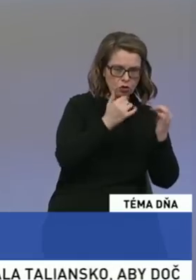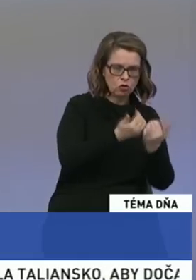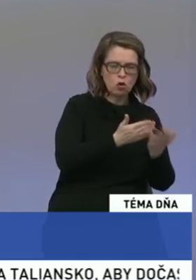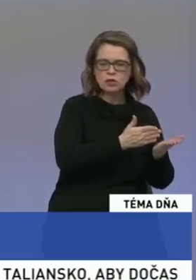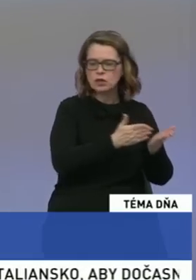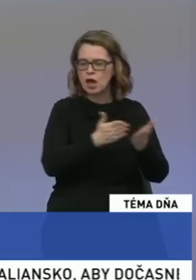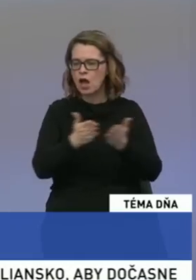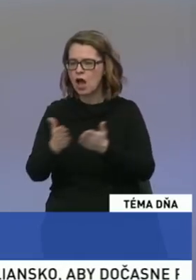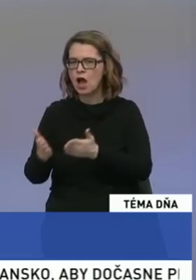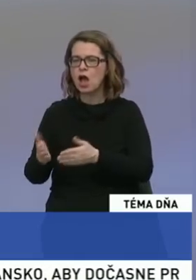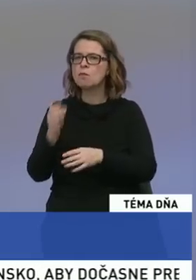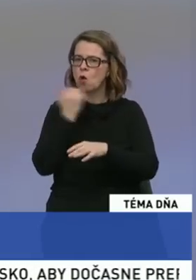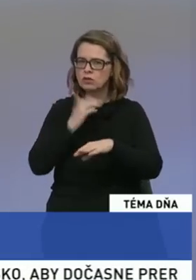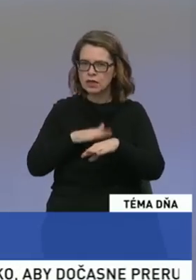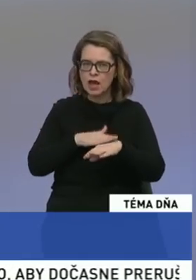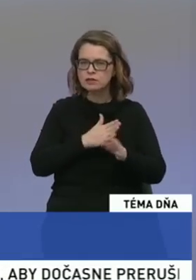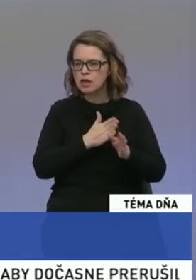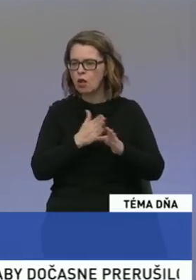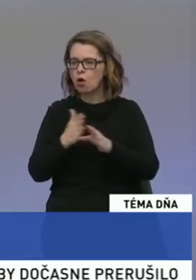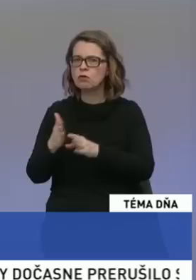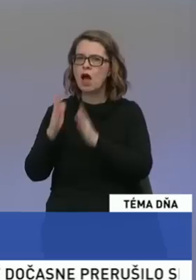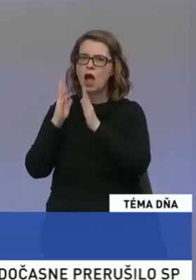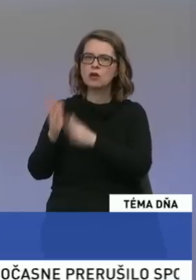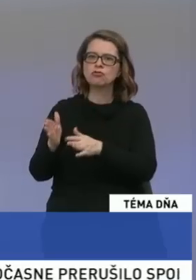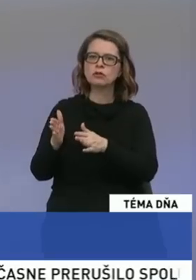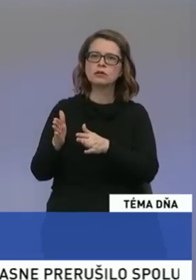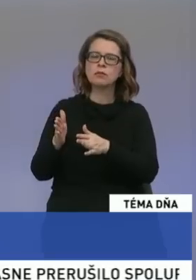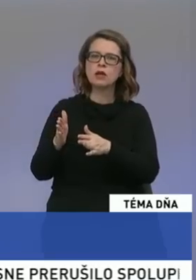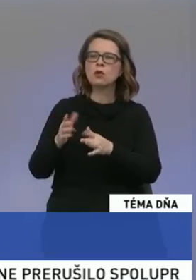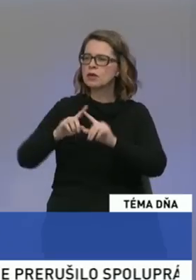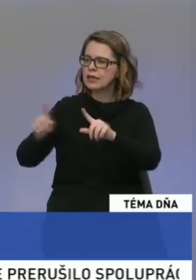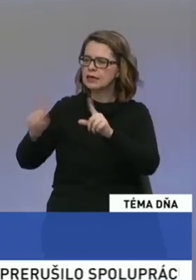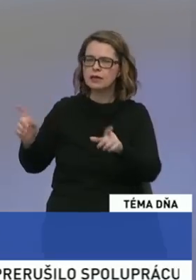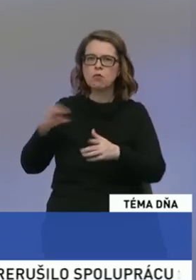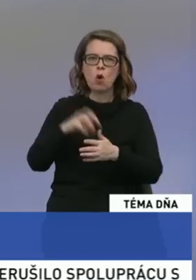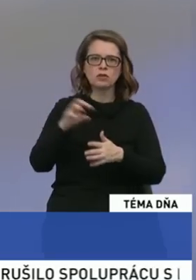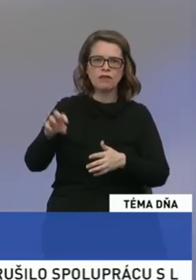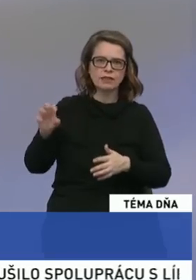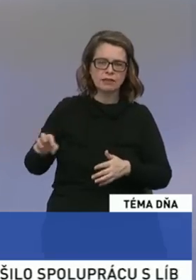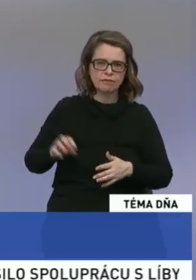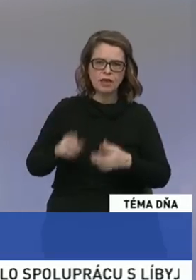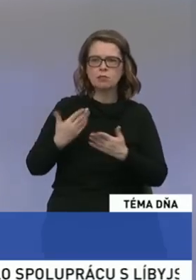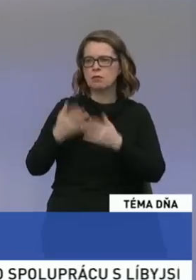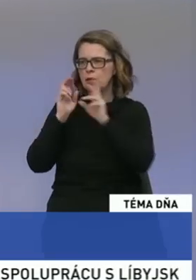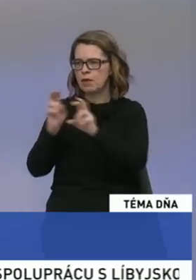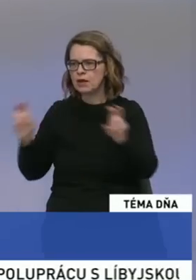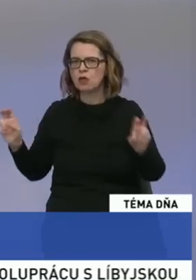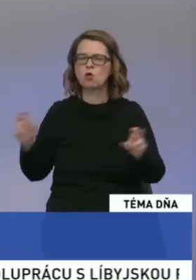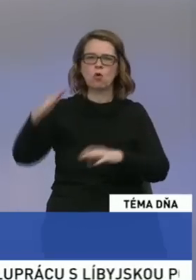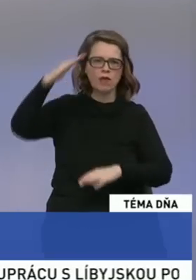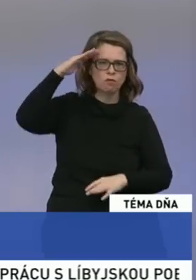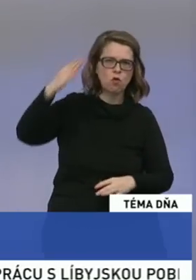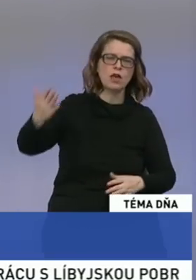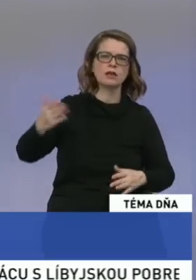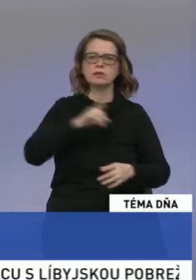drobných podnikateľov smerom k nevidlým odvetviam, ako sú napríklad pedagógovia či vojaci,